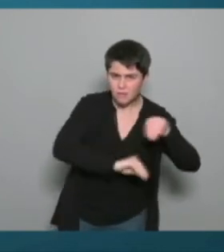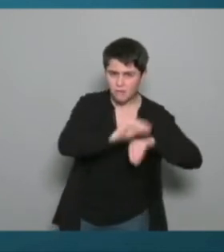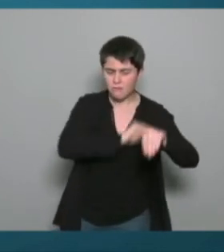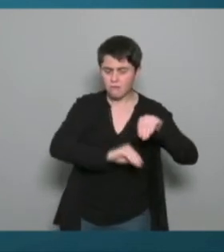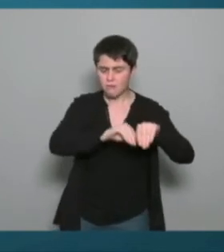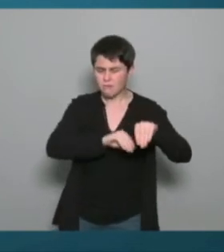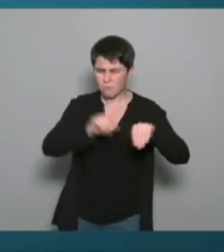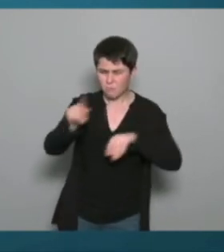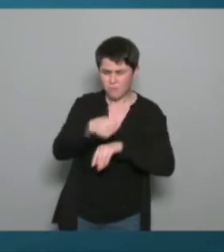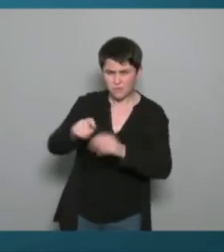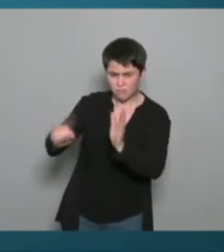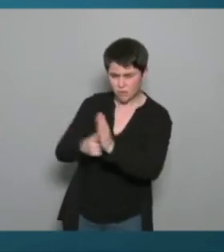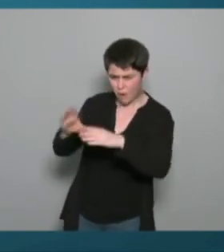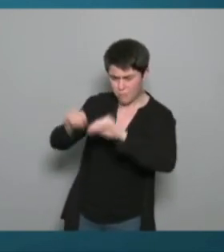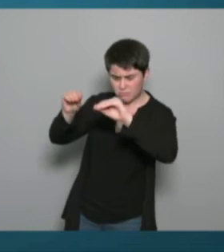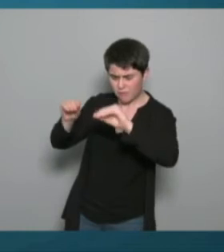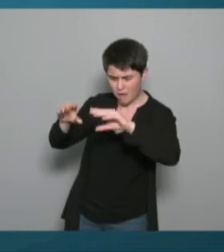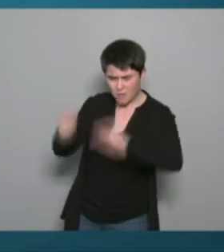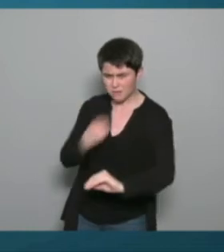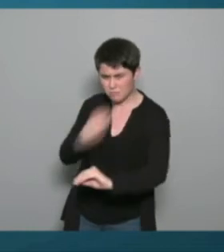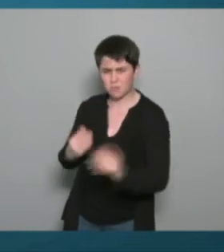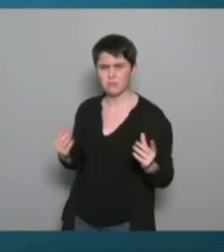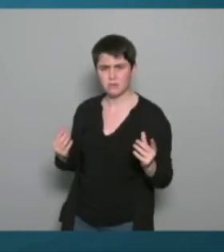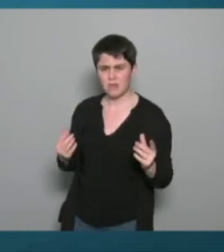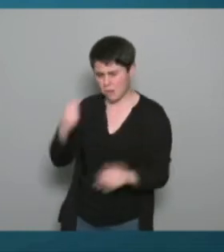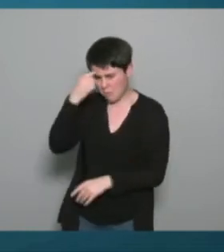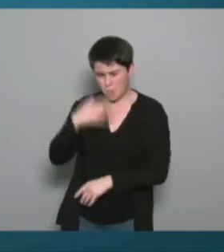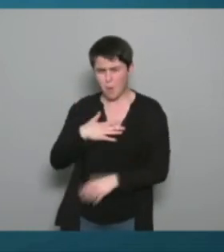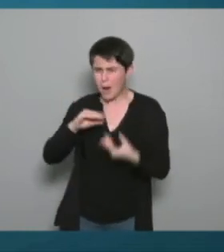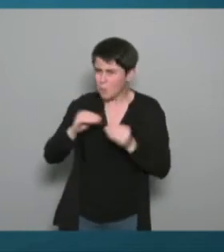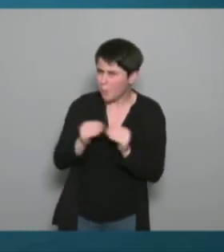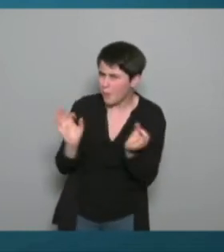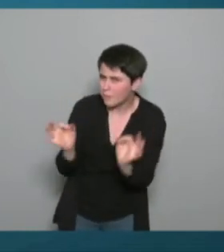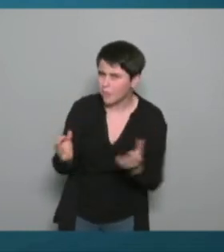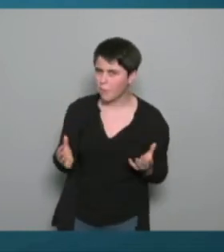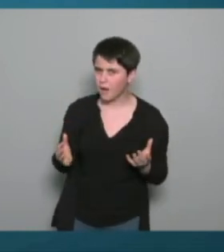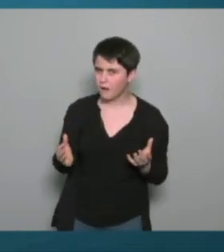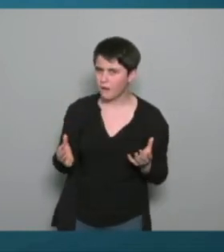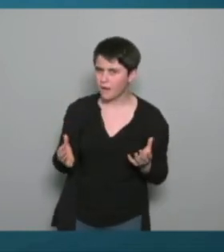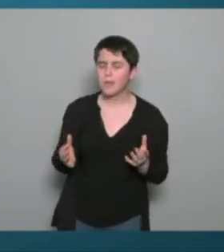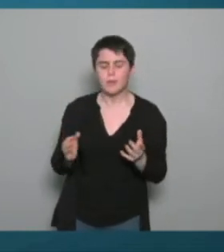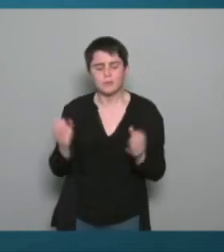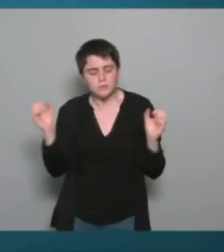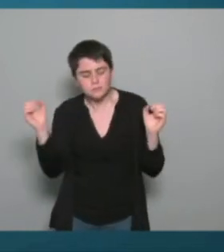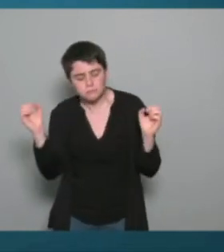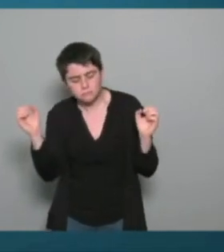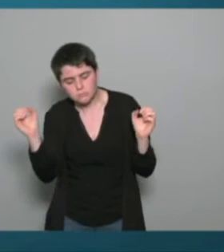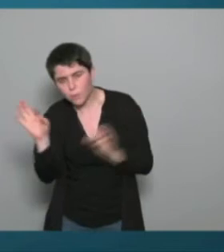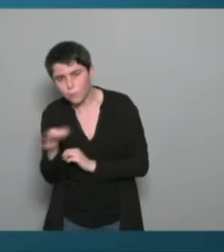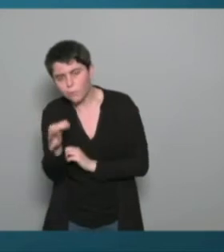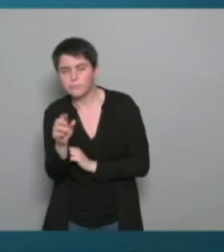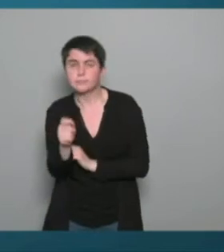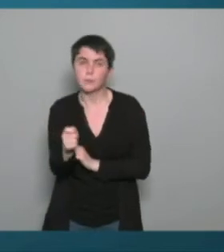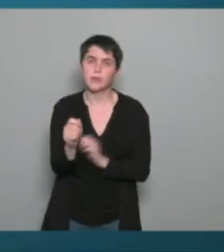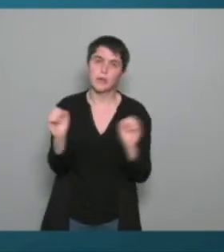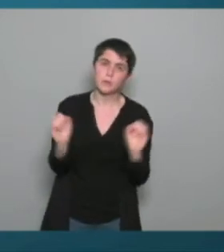et je trouve que pour moi il n pas de problème réellement de légitimité effectivement je suis d'accord sur le fait que l'expérience